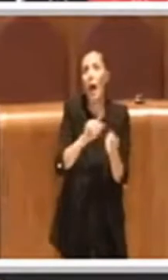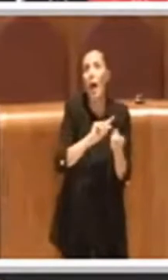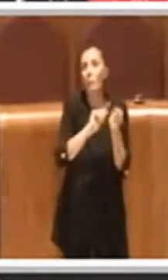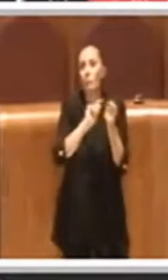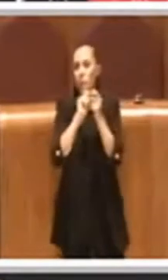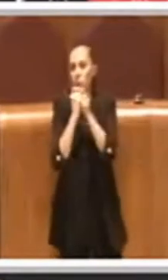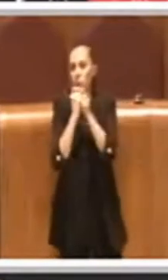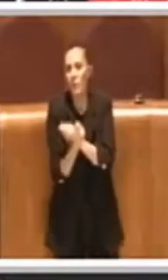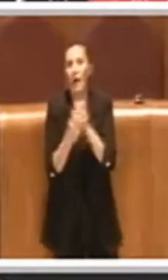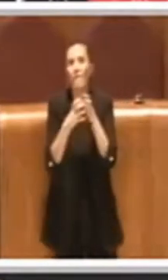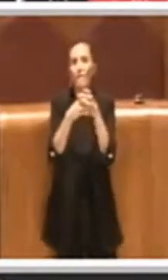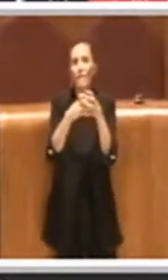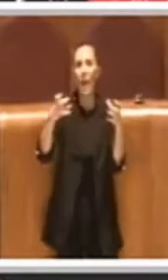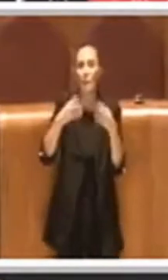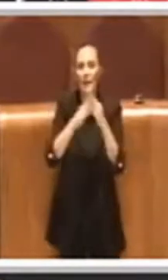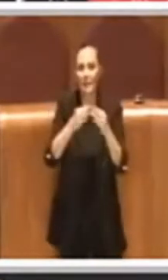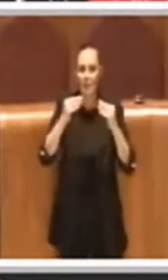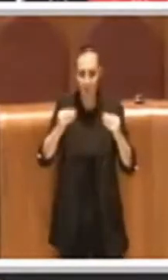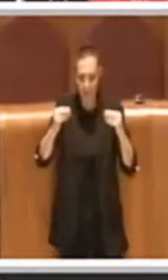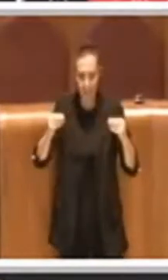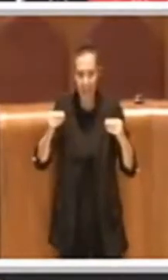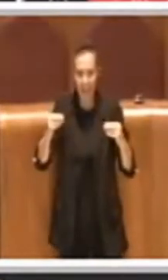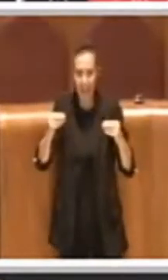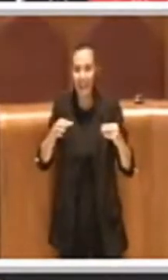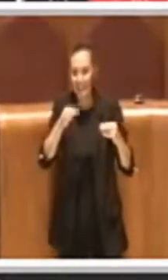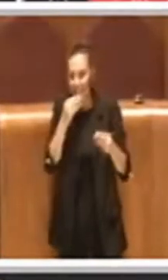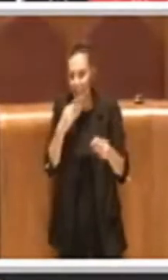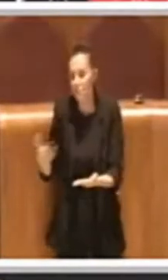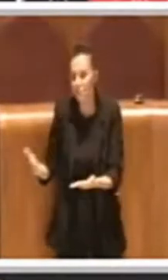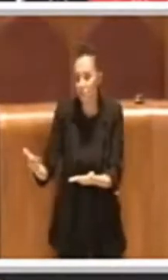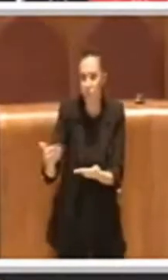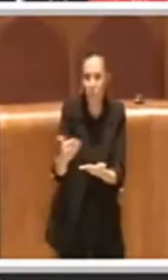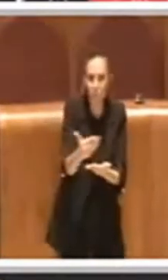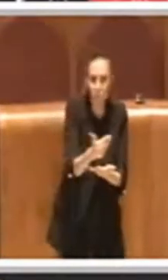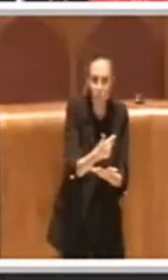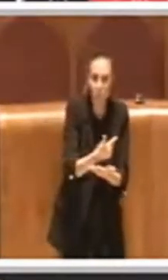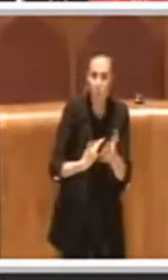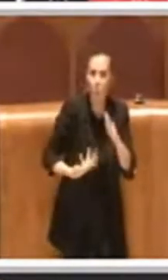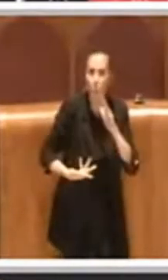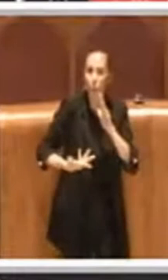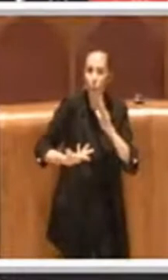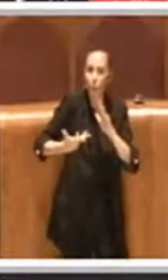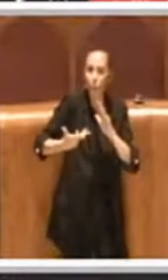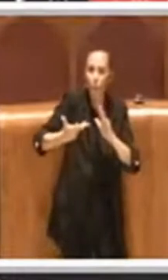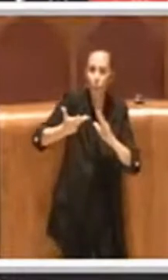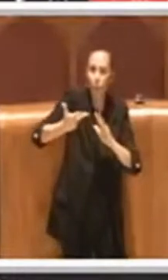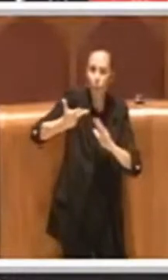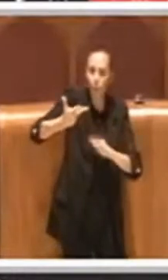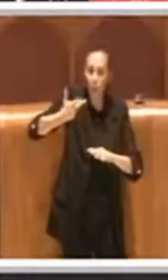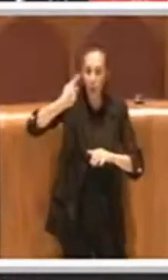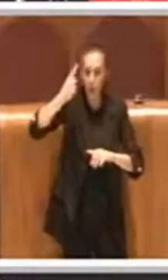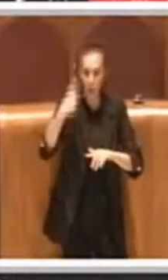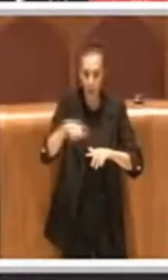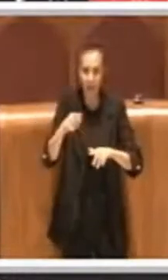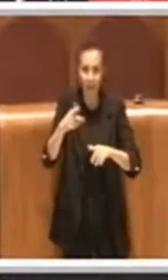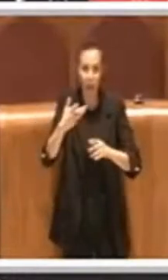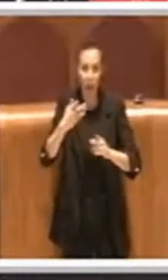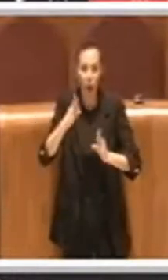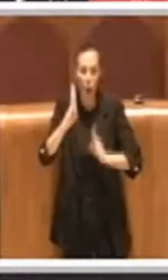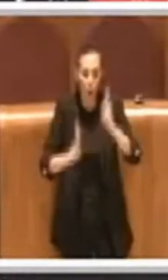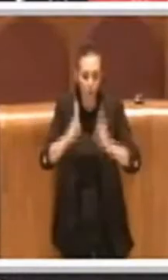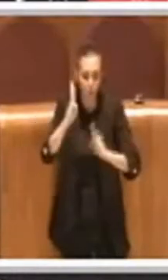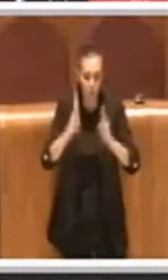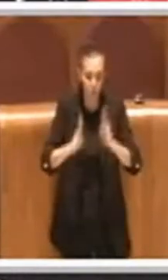avremmo una maggior quantitativo di raccolta differenziata rispetto a una raccolta non